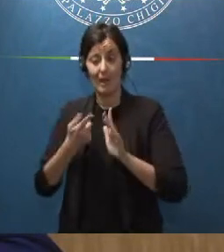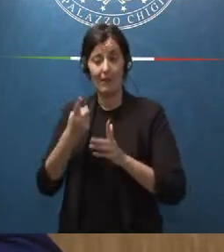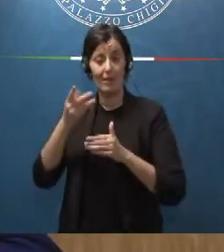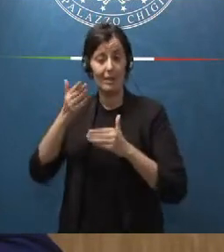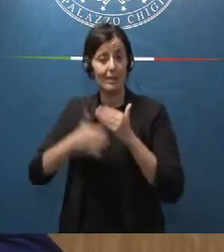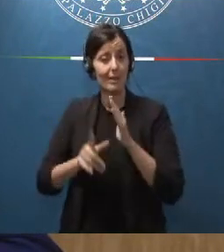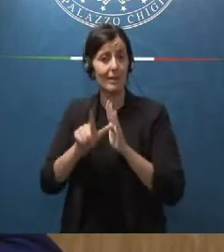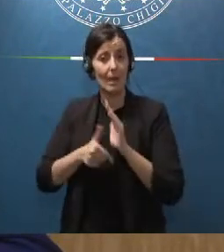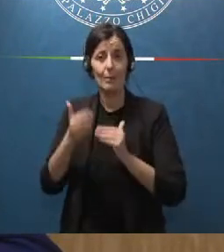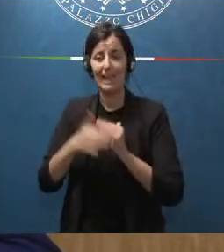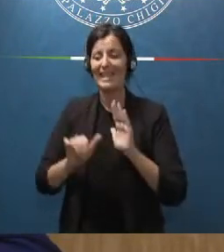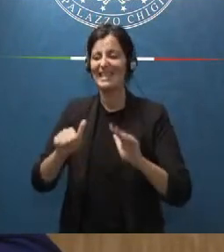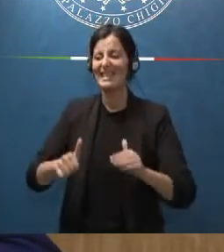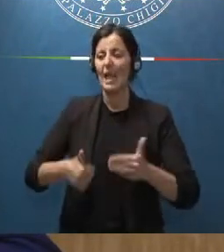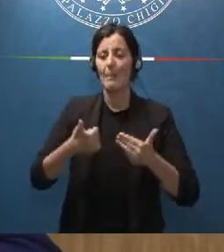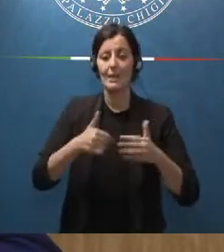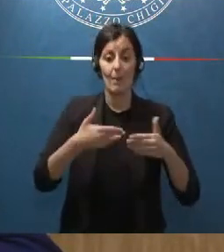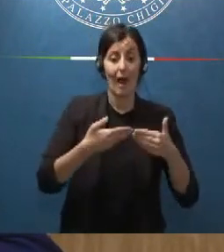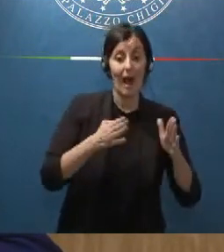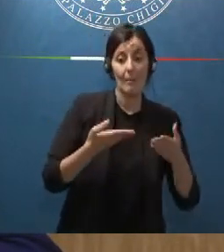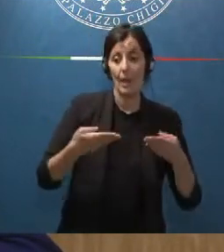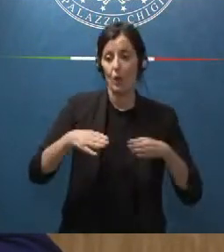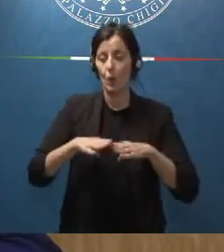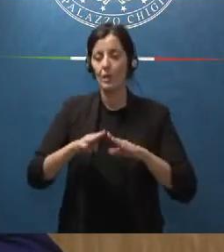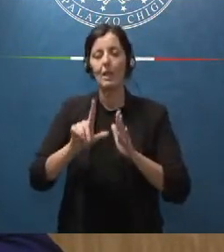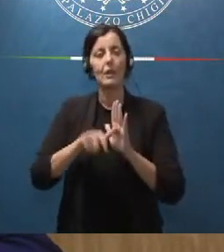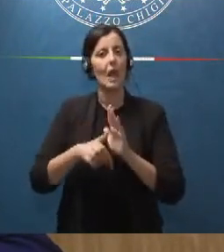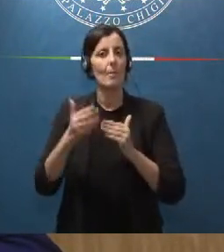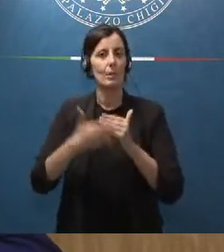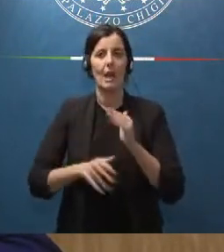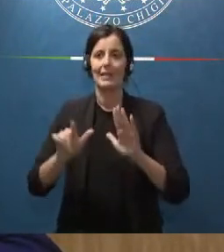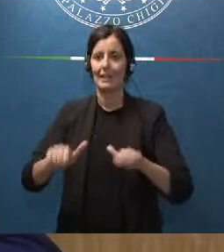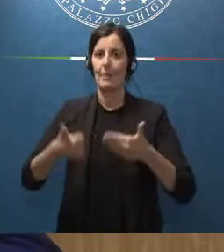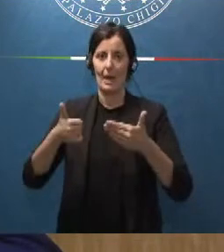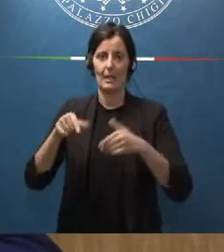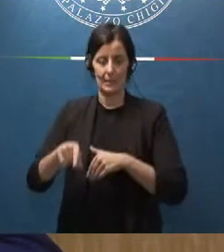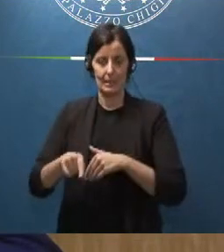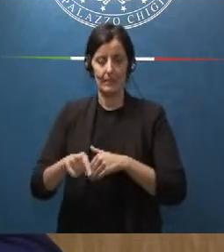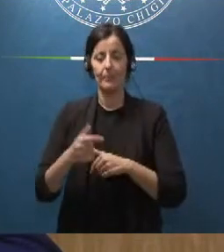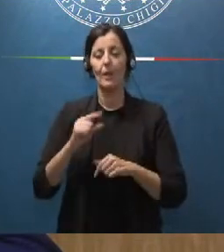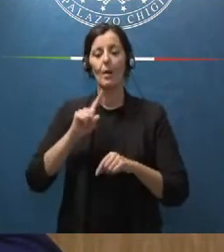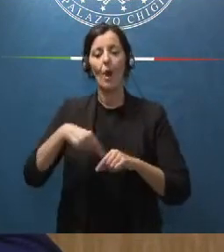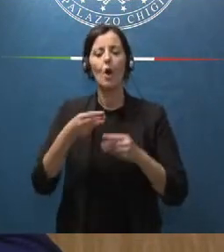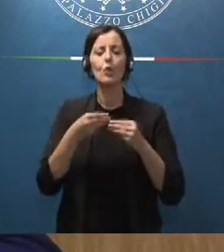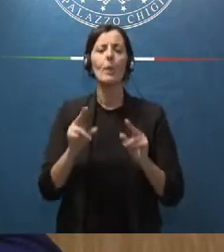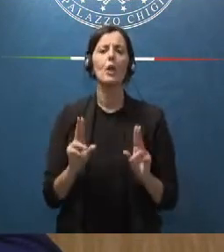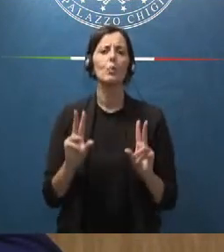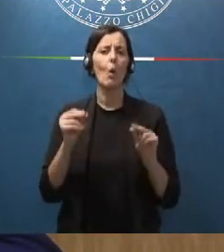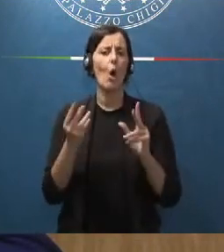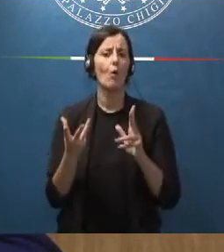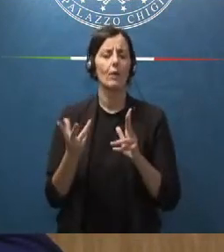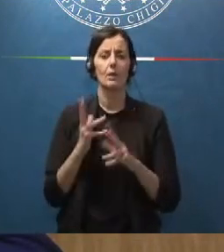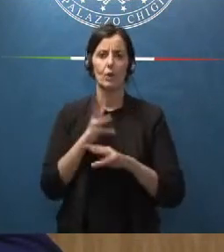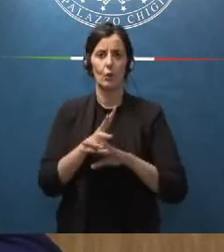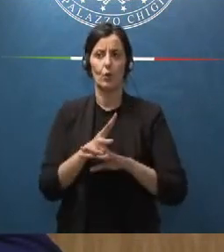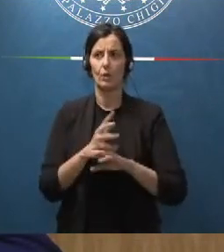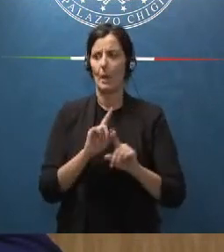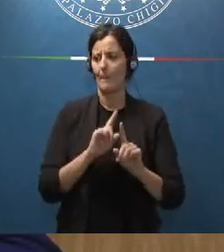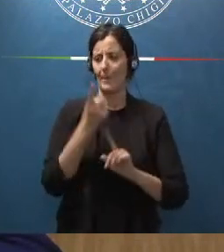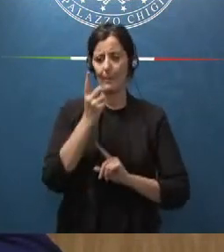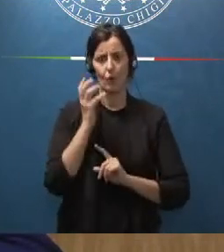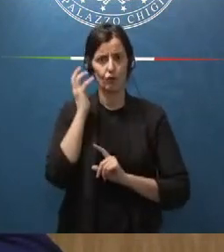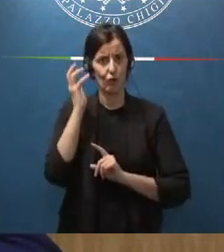mesi per aprire e chiudere le procedure abbiamo introdotto degli strumenti nuovi innovativi dal primo di